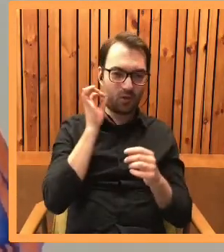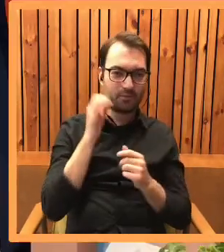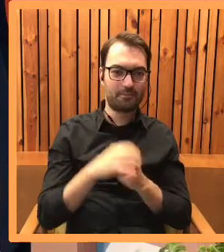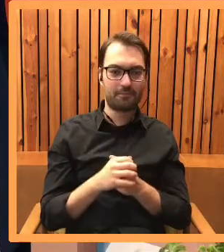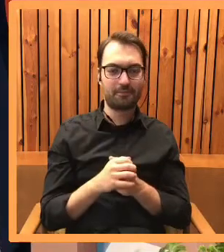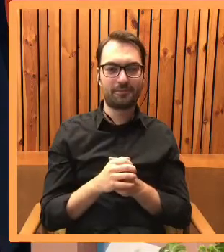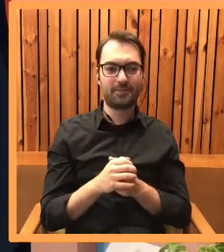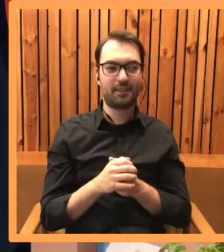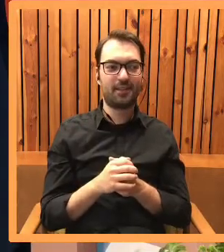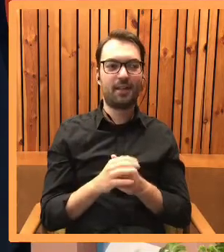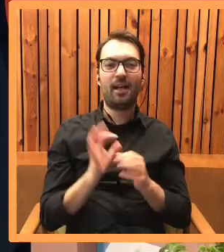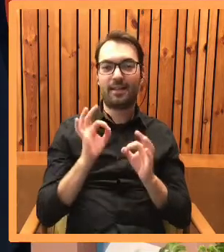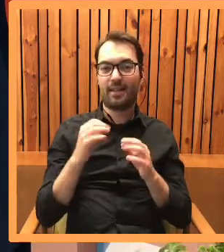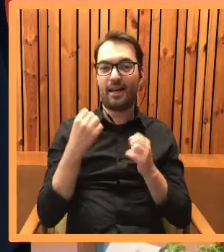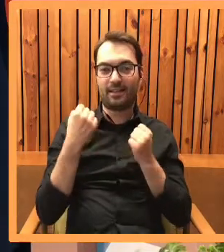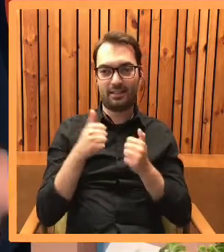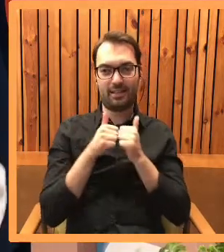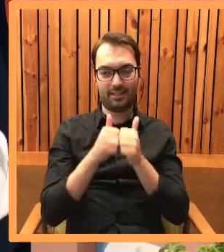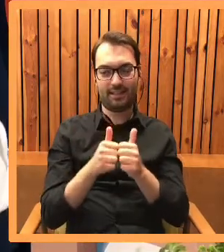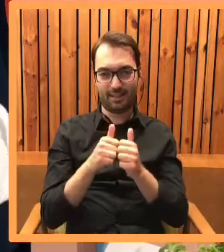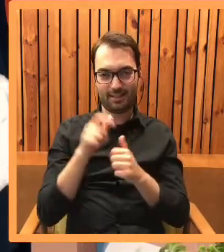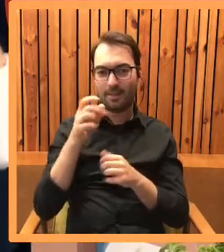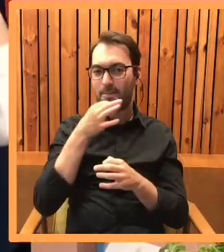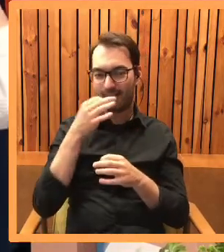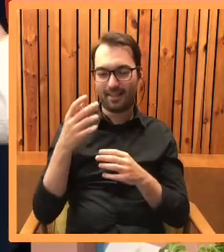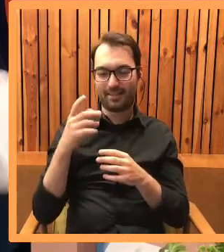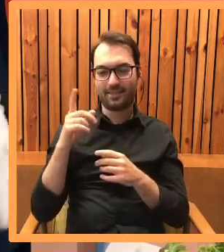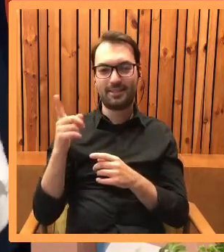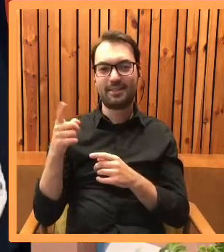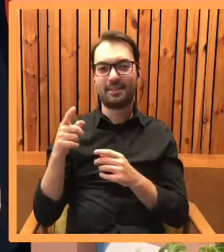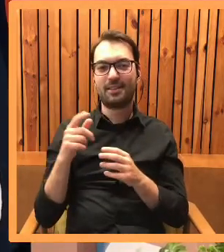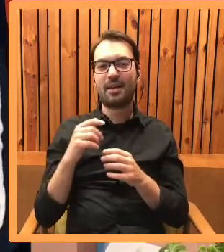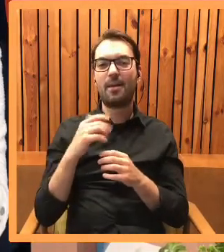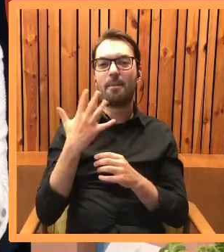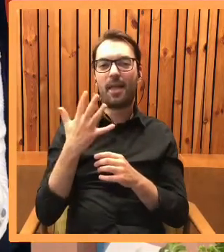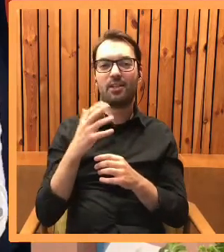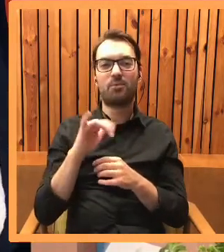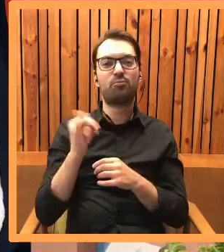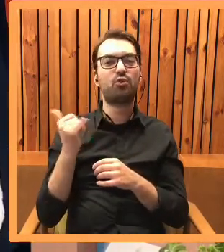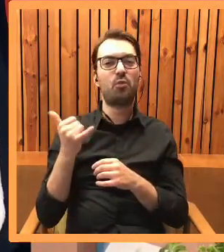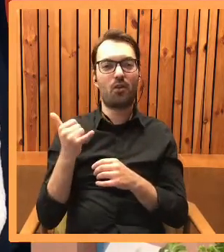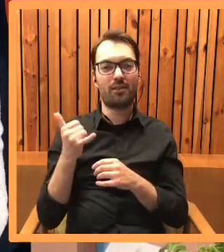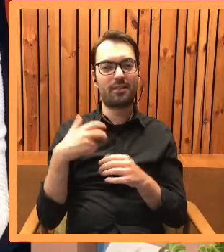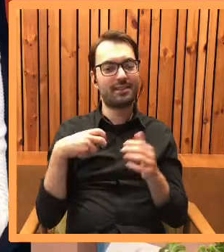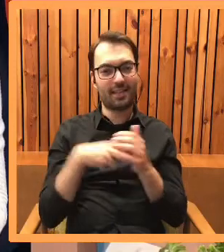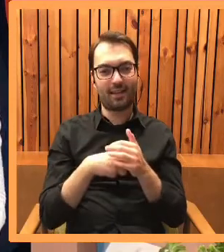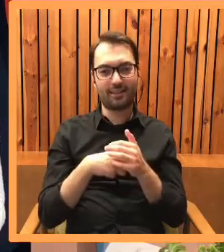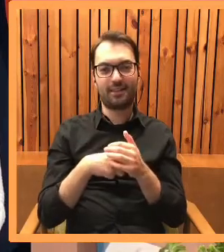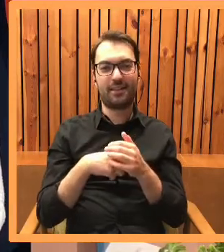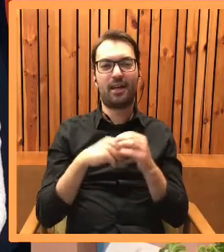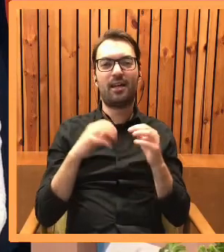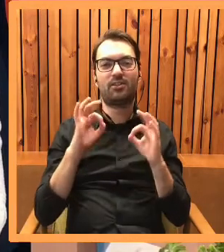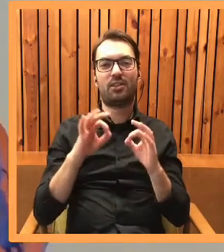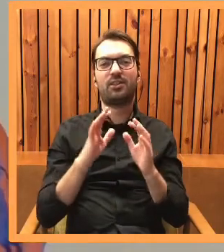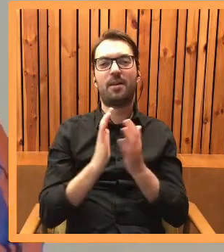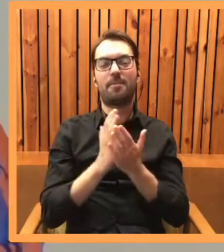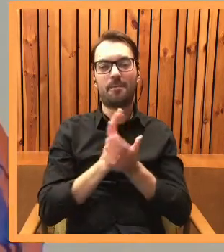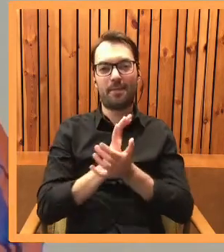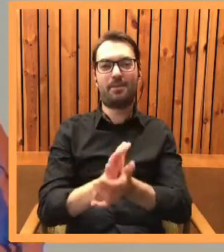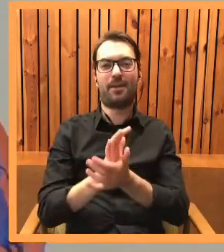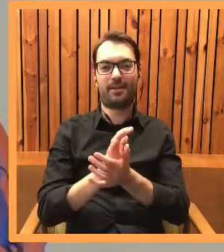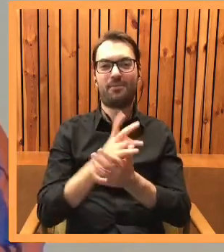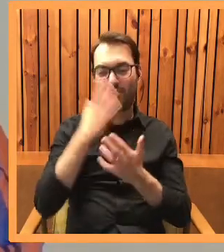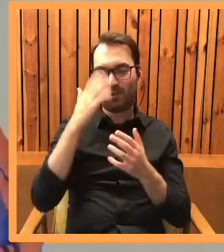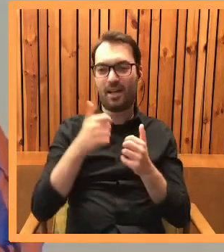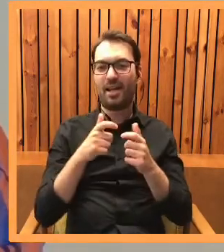Słuchaj, wyzwanie teraz dla Ciebie od Pani Natalii. Jakimi pięcioma przymiotnikami opisałabyś dzisiejszą premierę? Czyli tą premierę w